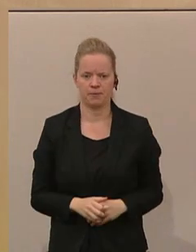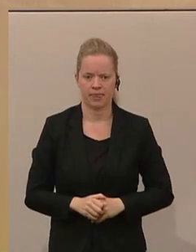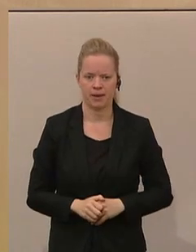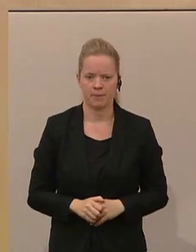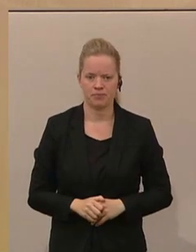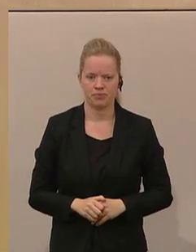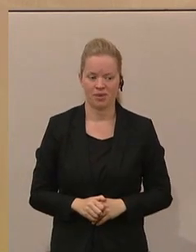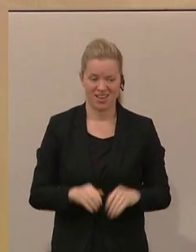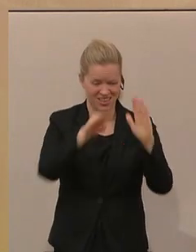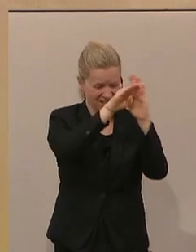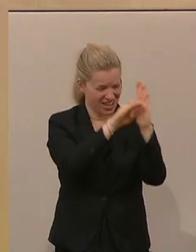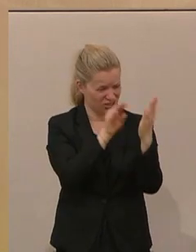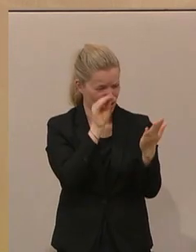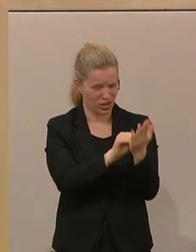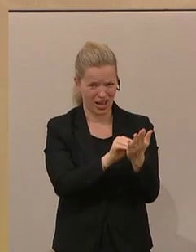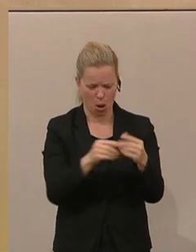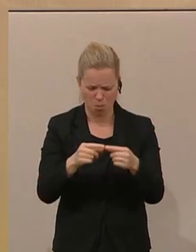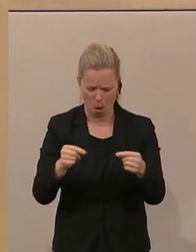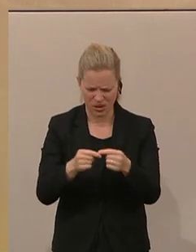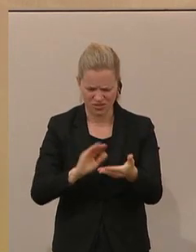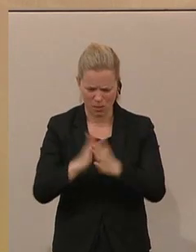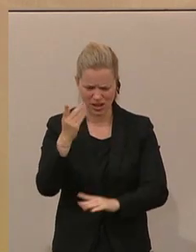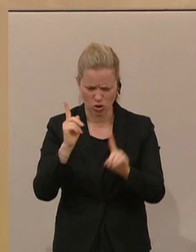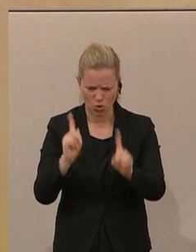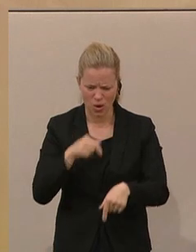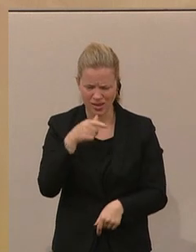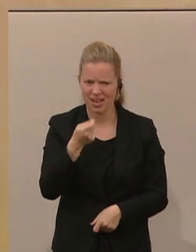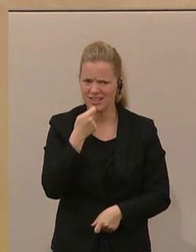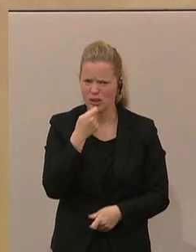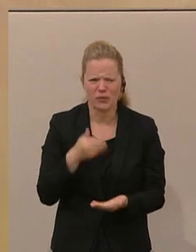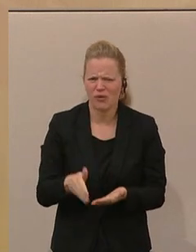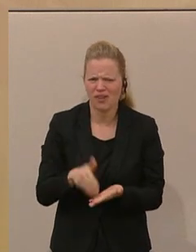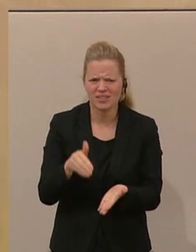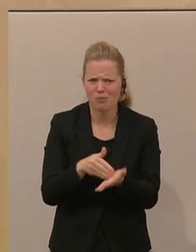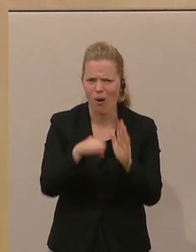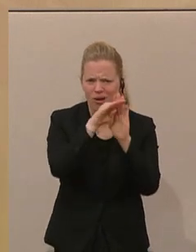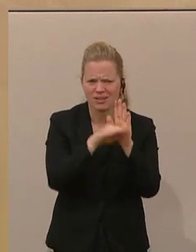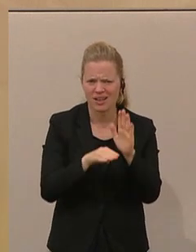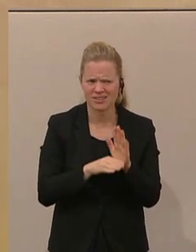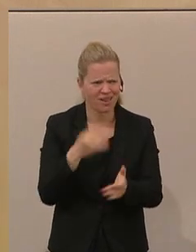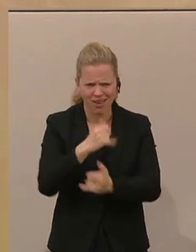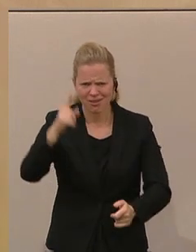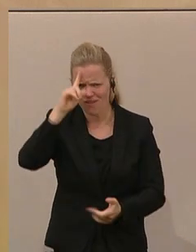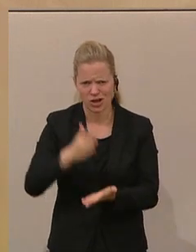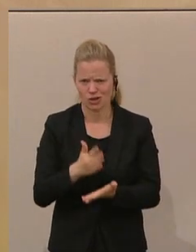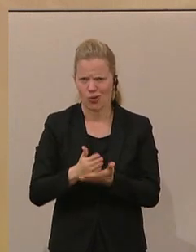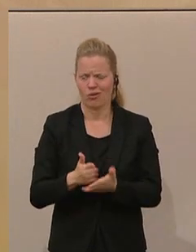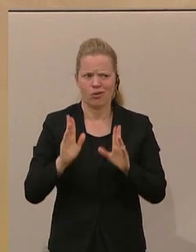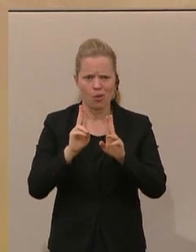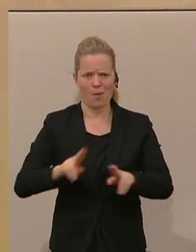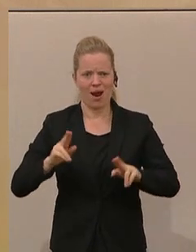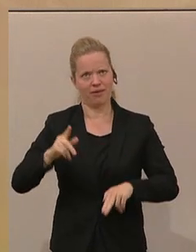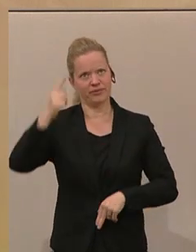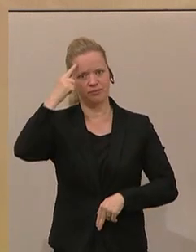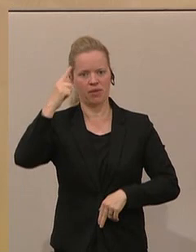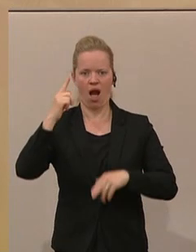verbrannte Bomben nicht essen darf. Das ist gar nichts Böses, das ist einfach nur gesunder Hausverstand. Und wenn es solche Regelungen gibt,